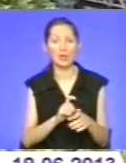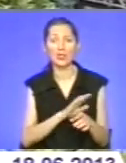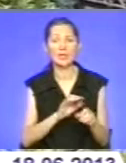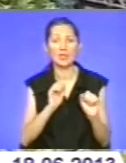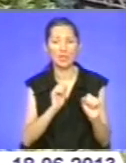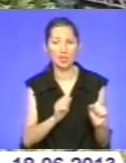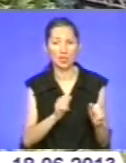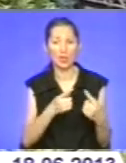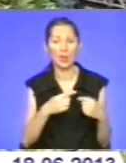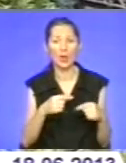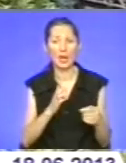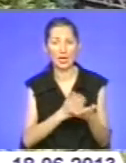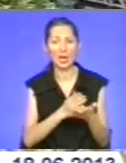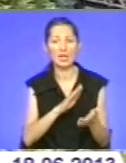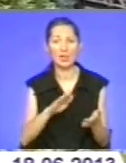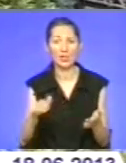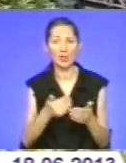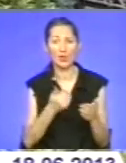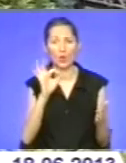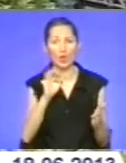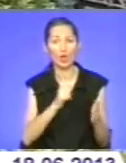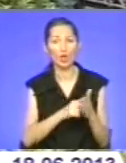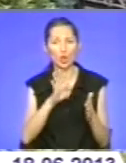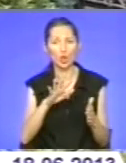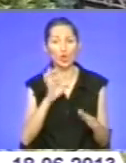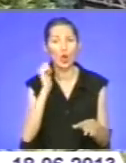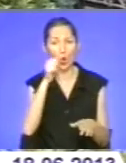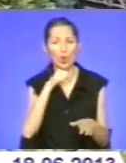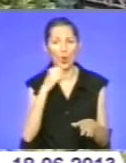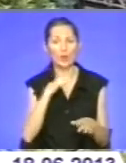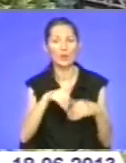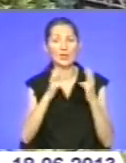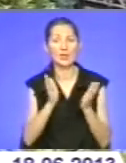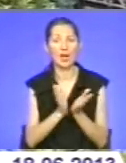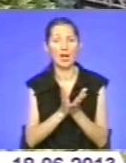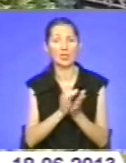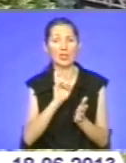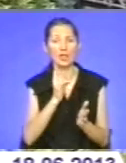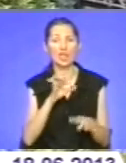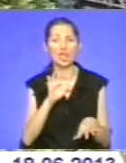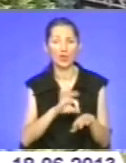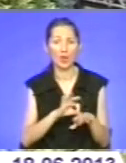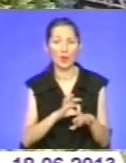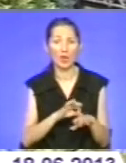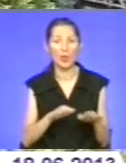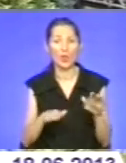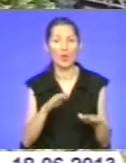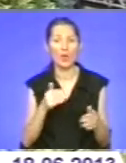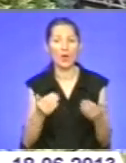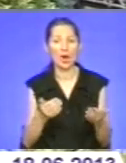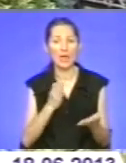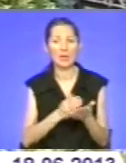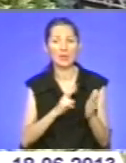діток від 0 до 4 років. В загальній дитячій захворюваності питома вага їх складає